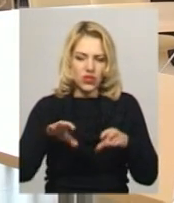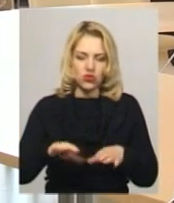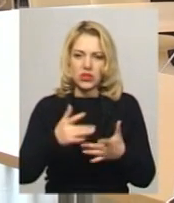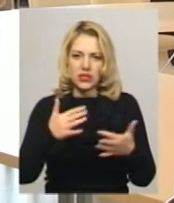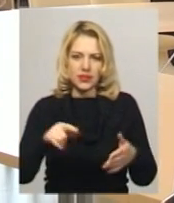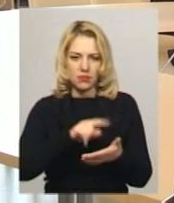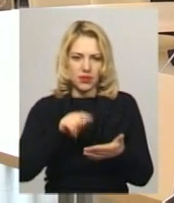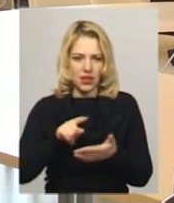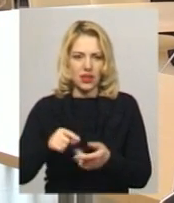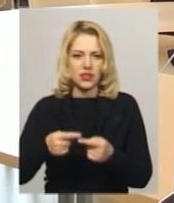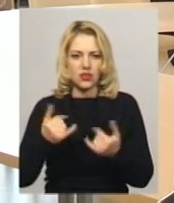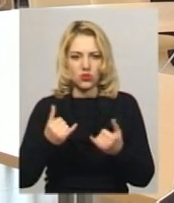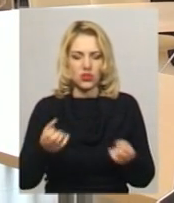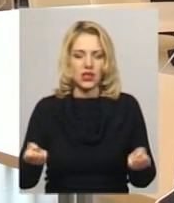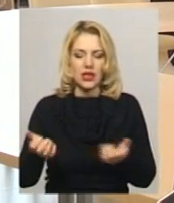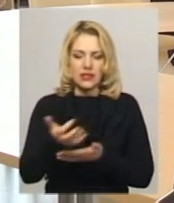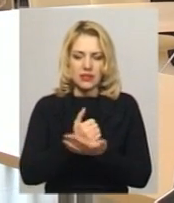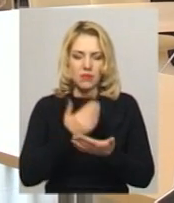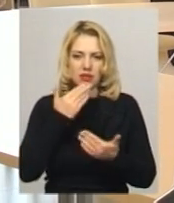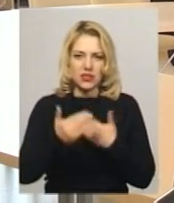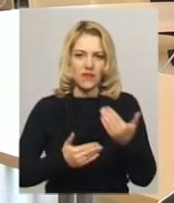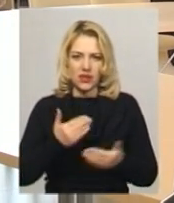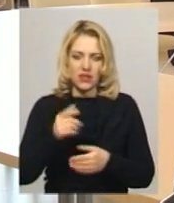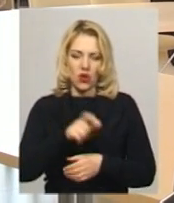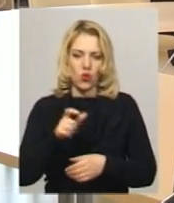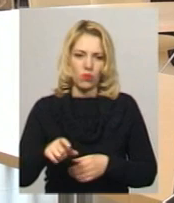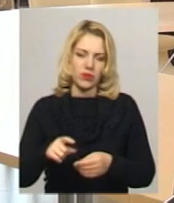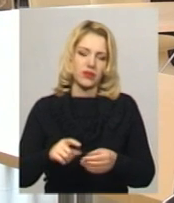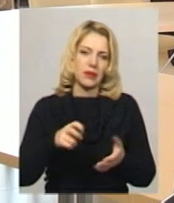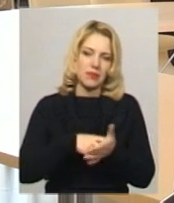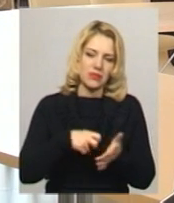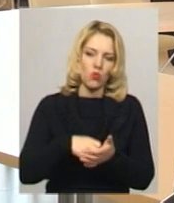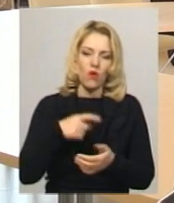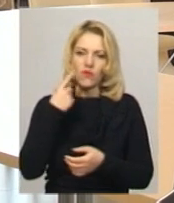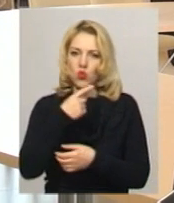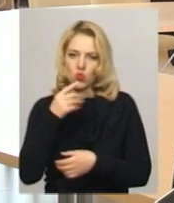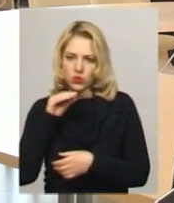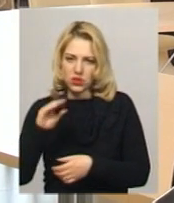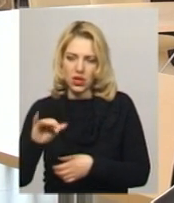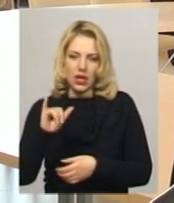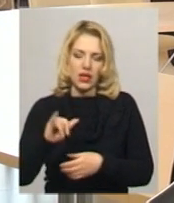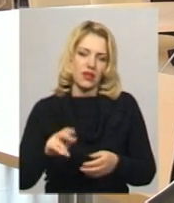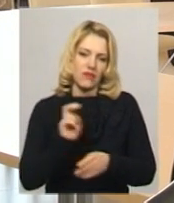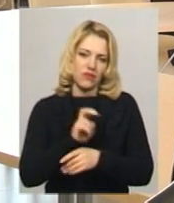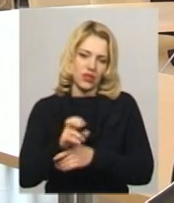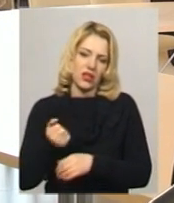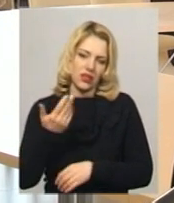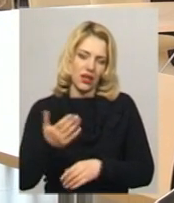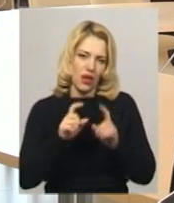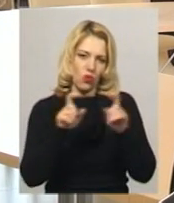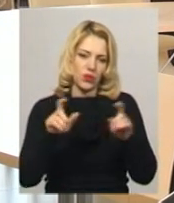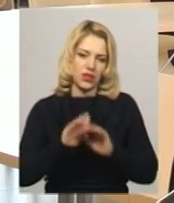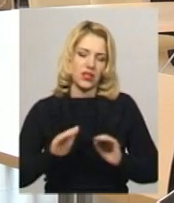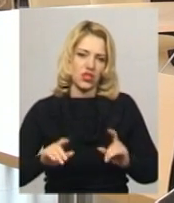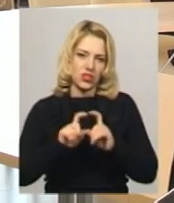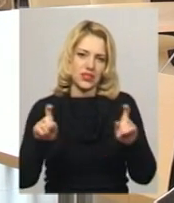ми тільки зібрали звернення громадян, письмові, усні, відвідали кілька об'єктів, це дитячі садки